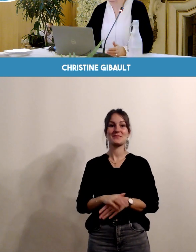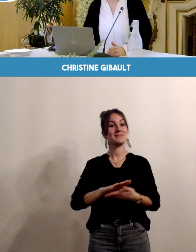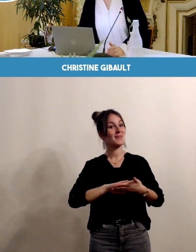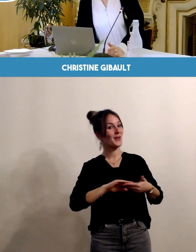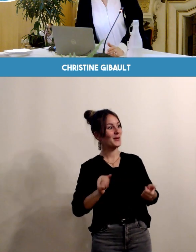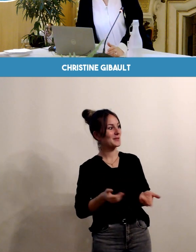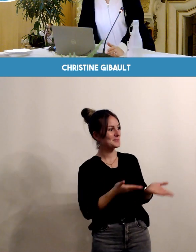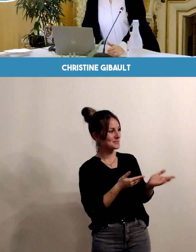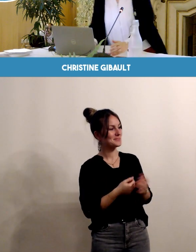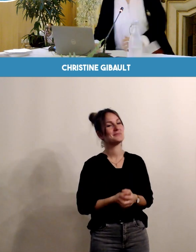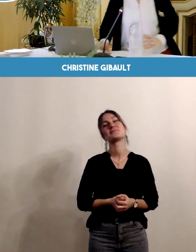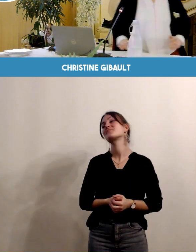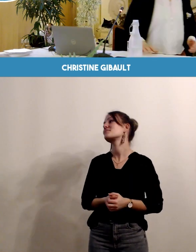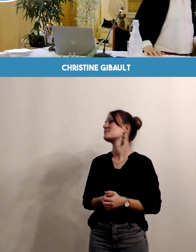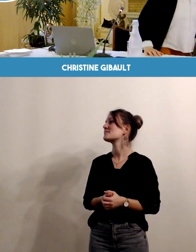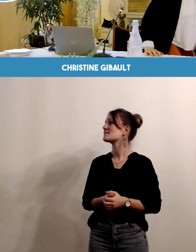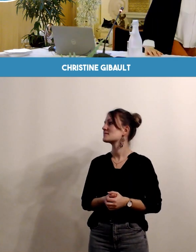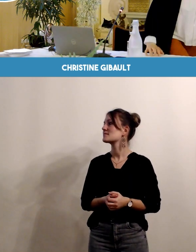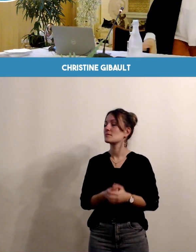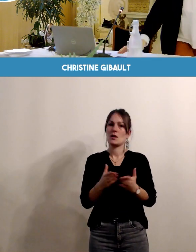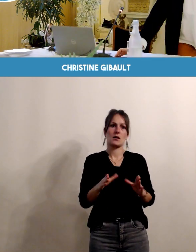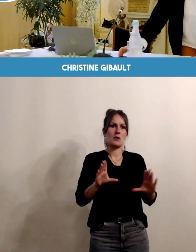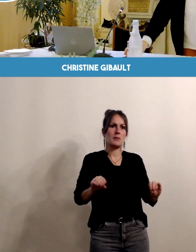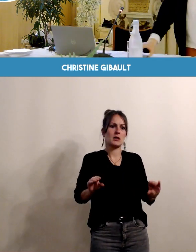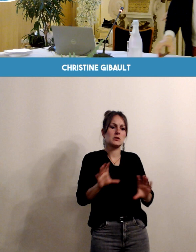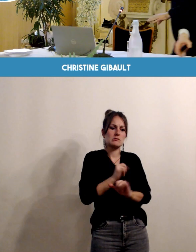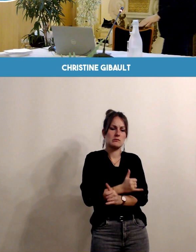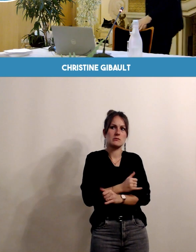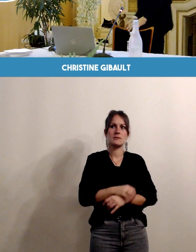Franck ? Je te laisse mon diapos.